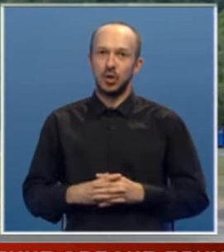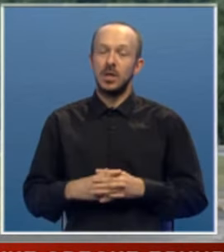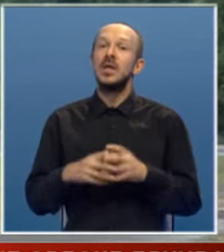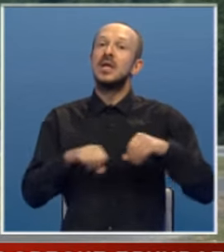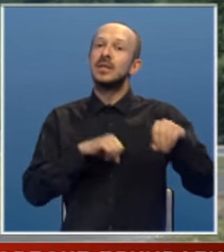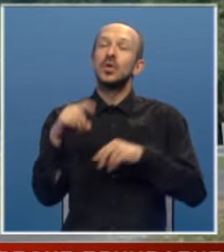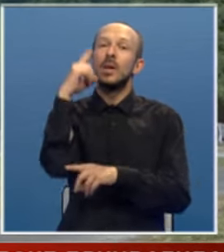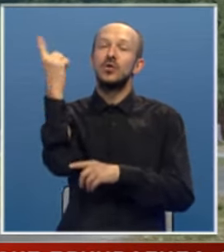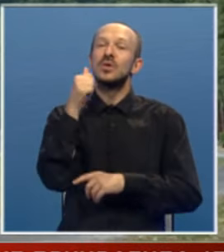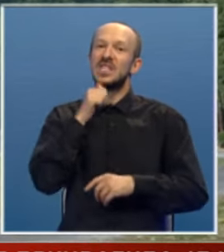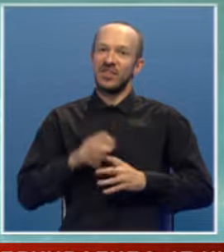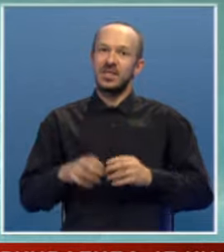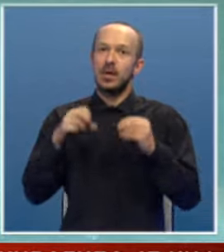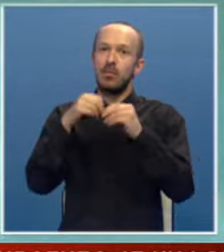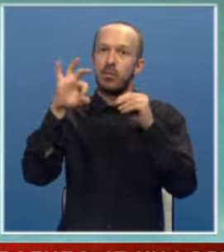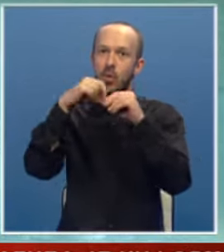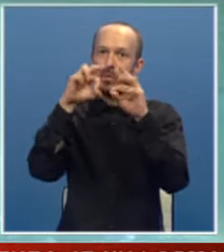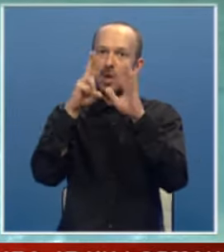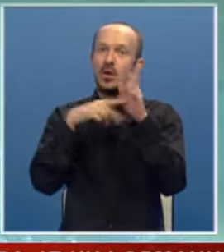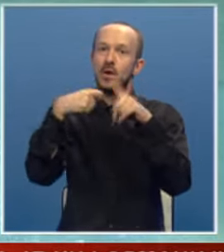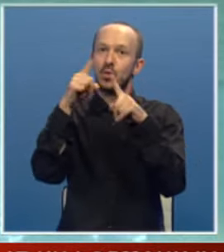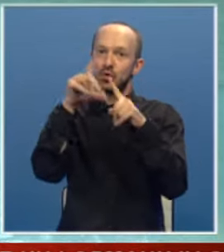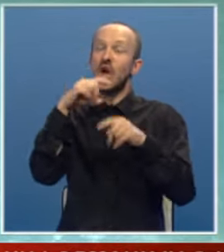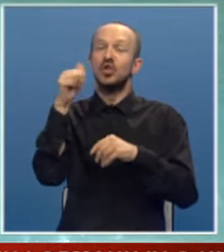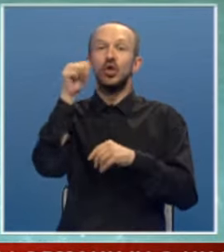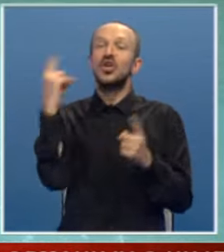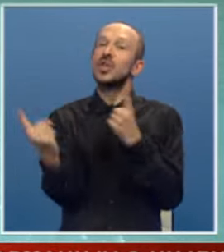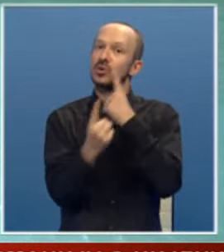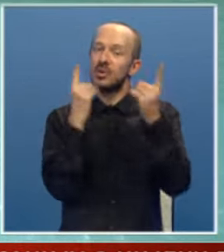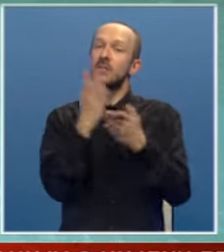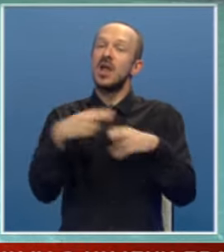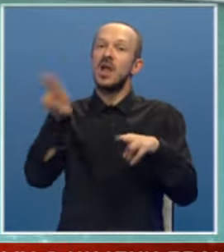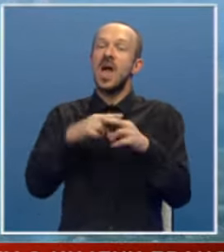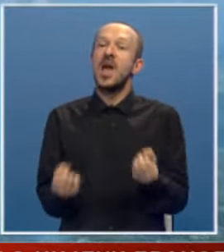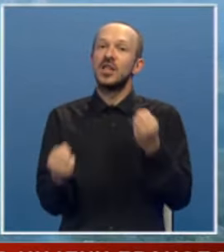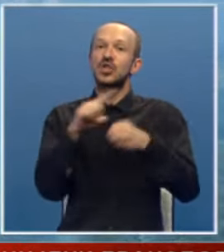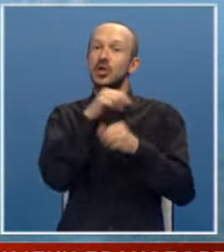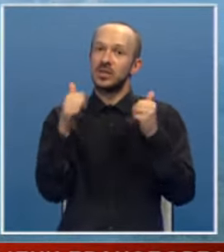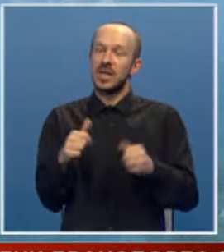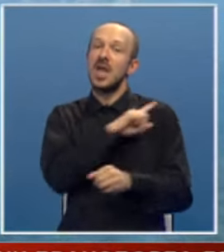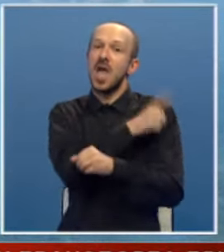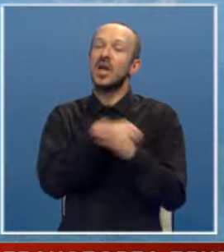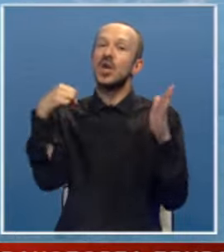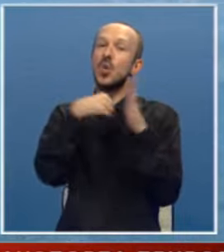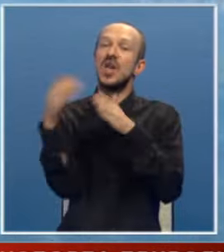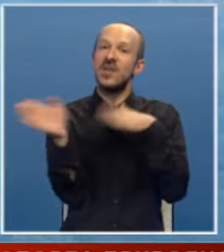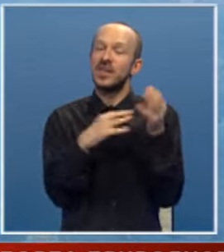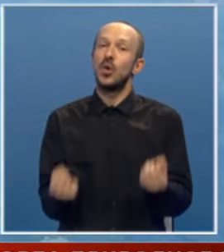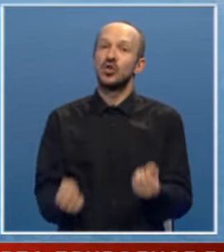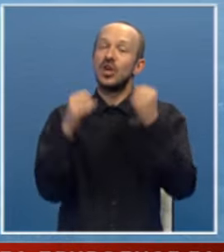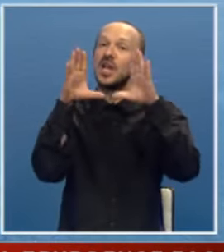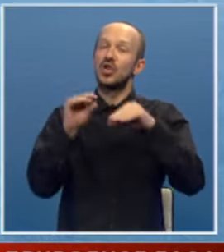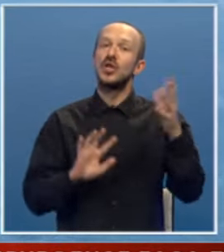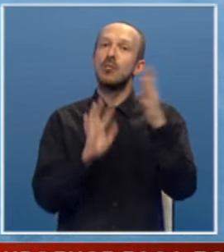Direktor Helikopterskog servisa Bovan Kusturić kaže da je učerašnjena situacija bila najteža do sada. Jaki udari vjetra otežavali su